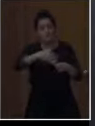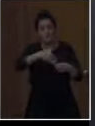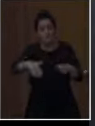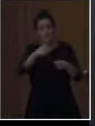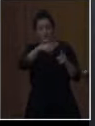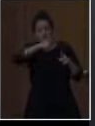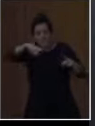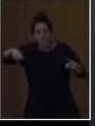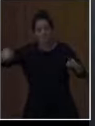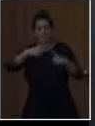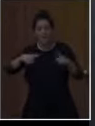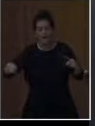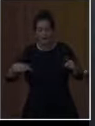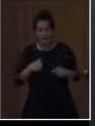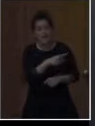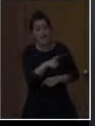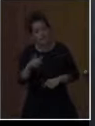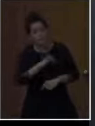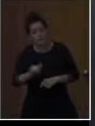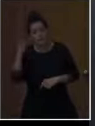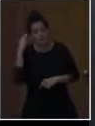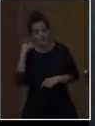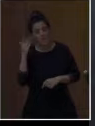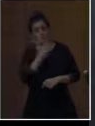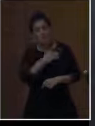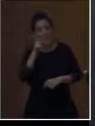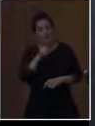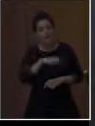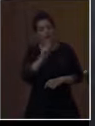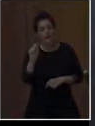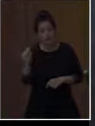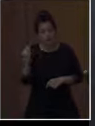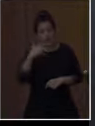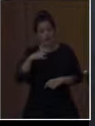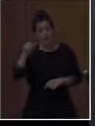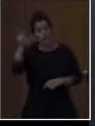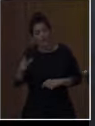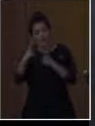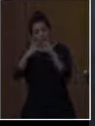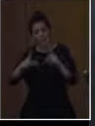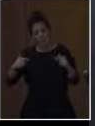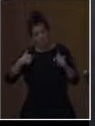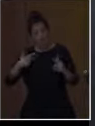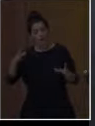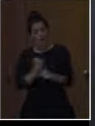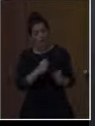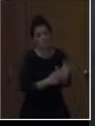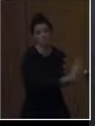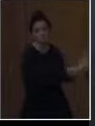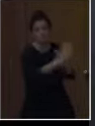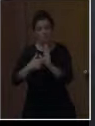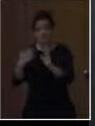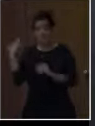Δεν θα μαθαίνατε για την Αριάδνη, που ανέδειξε το ταλέντο της στην ηθοποία μέσα από το θεατρικό δρόμενο, ενώ μέχρι τότε κανέας δεν πίστευε ότι είχε το